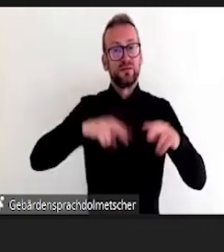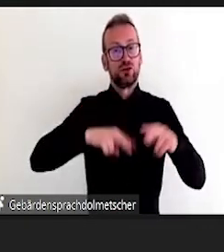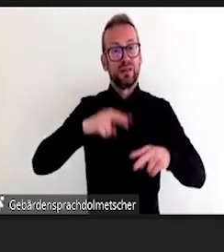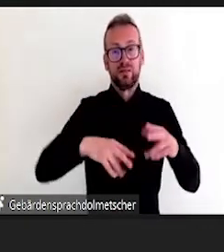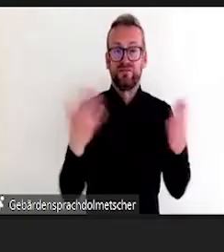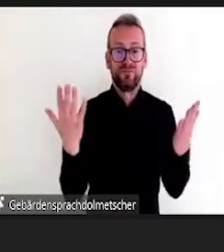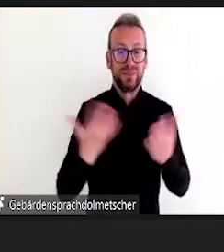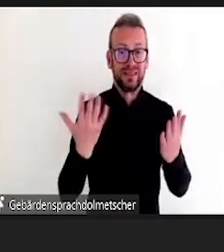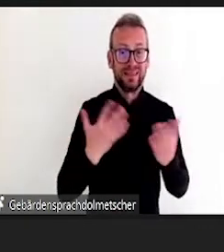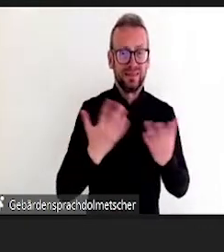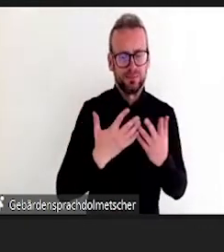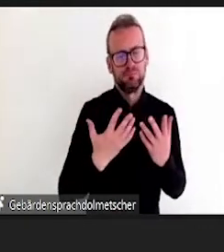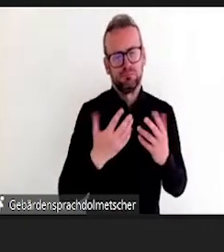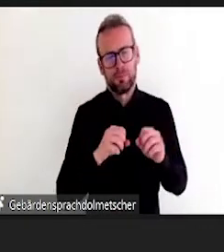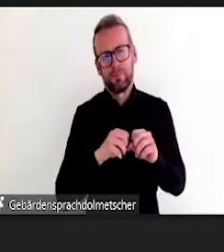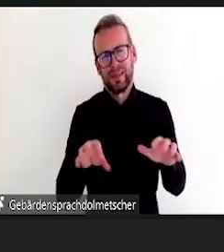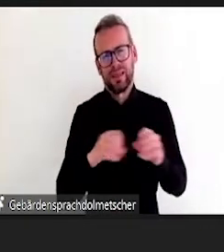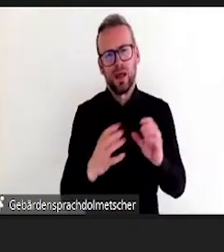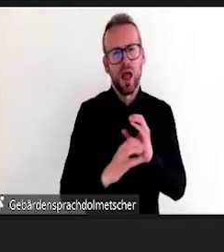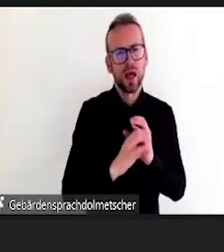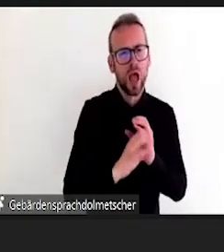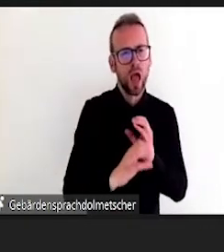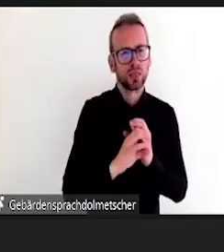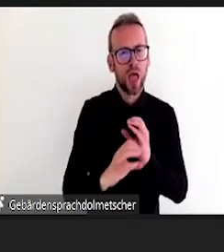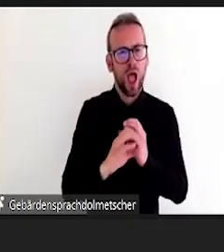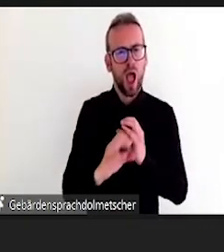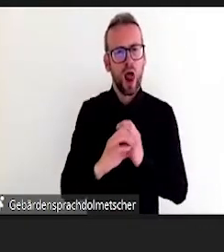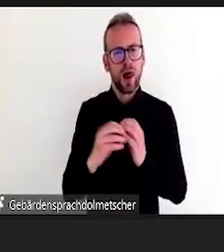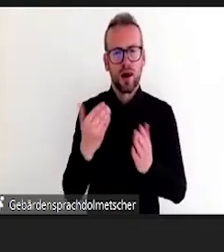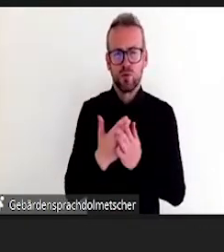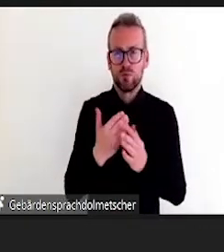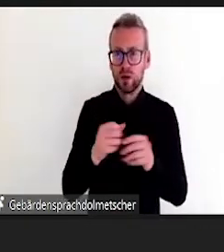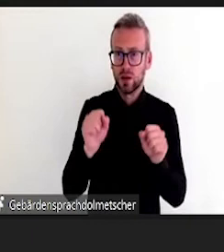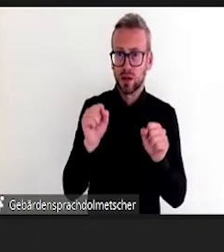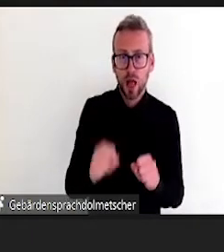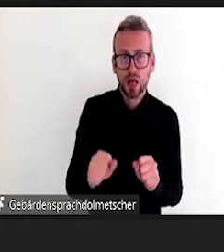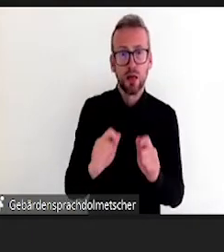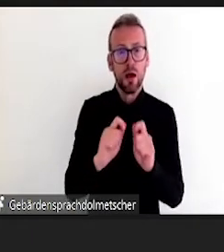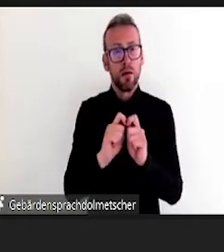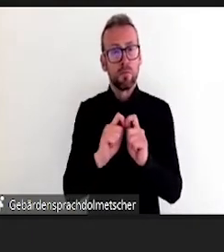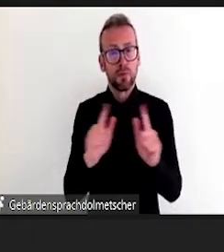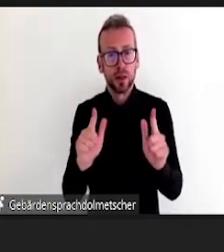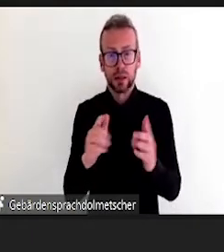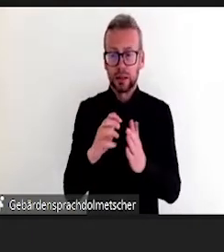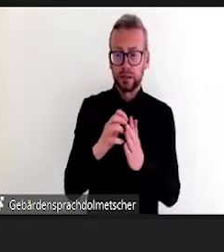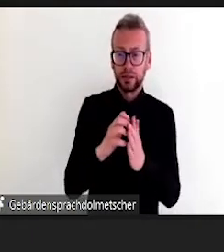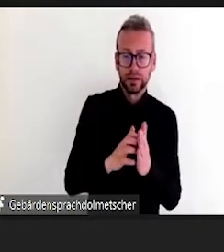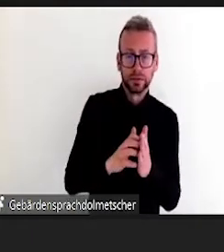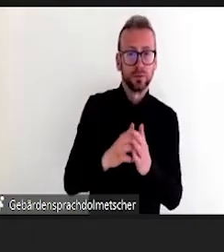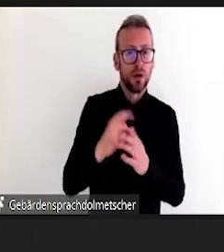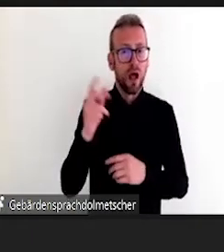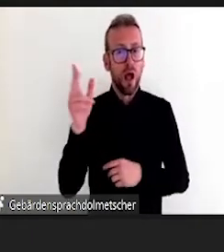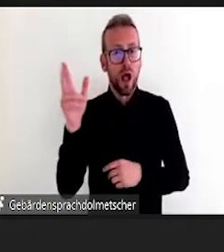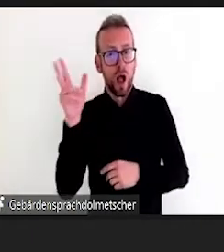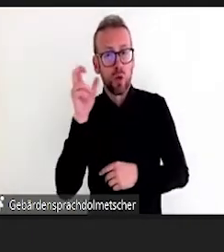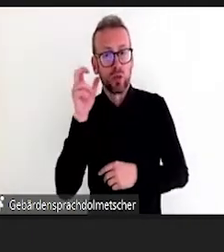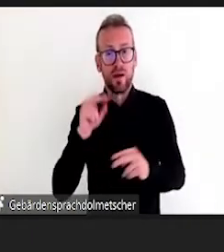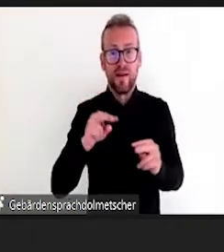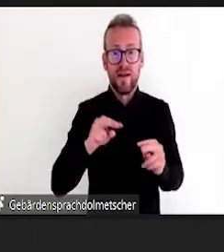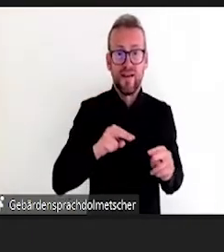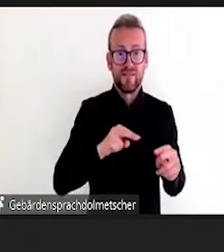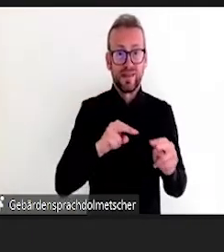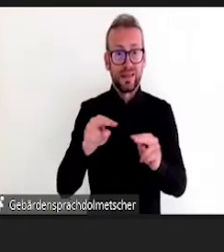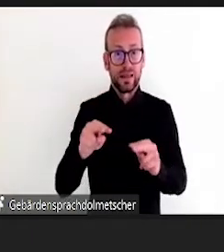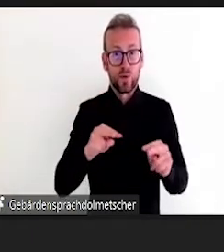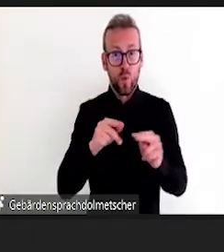Und nicht zuletzt haben wir ja alle die Querschnittsaufgabe, auch sowas wie digitale Kompetenzen oder Softskills zu fördern. Das wird